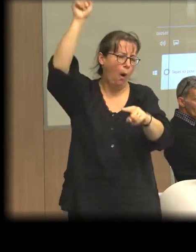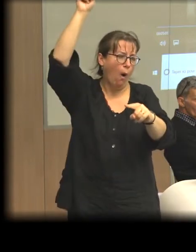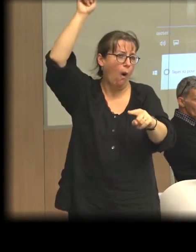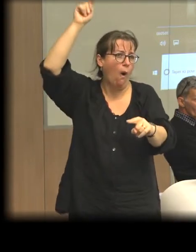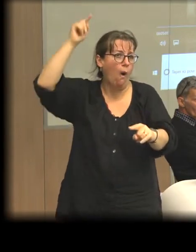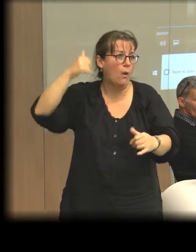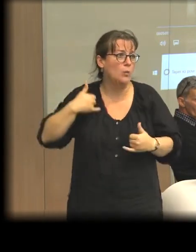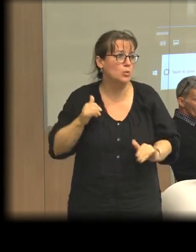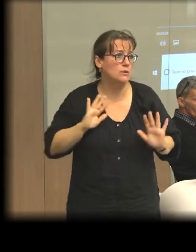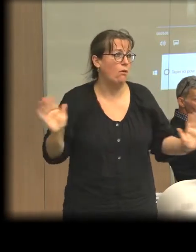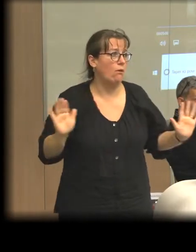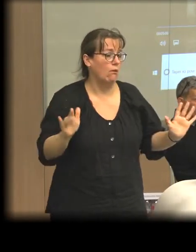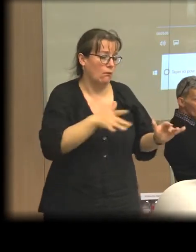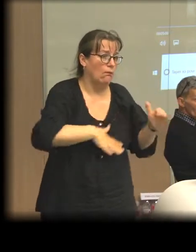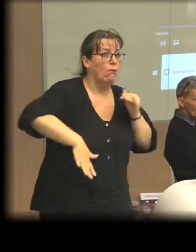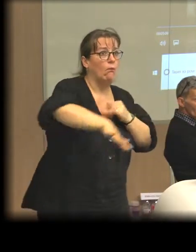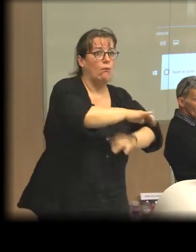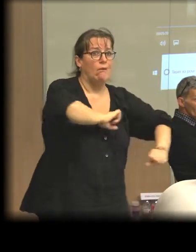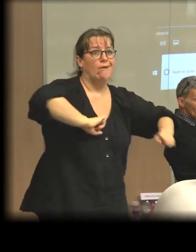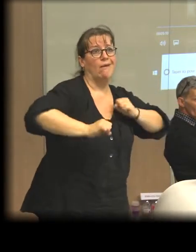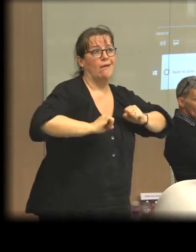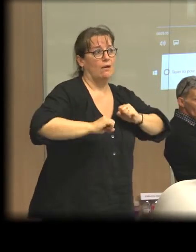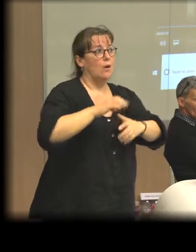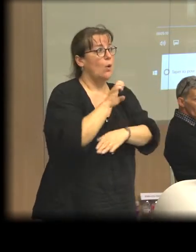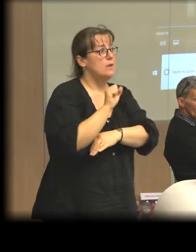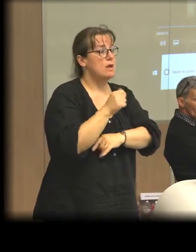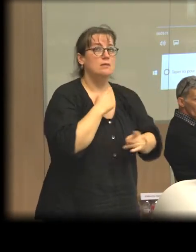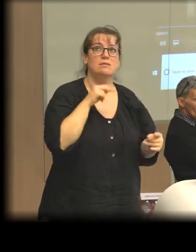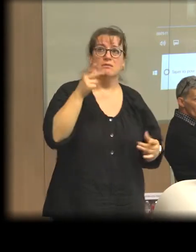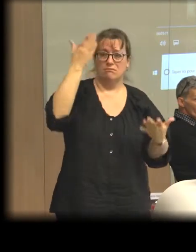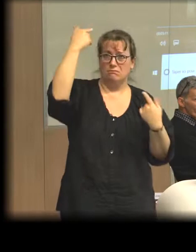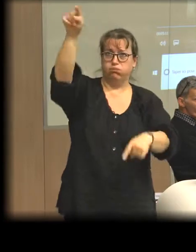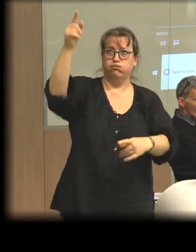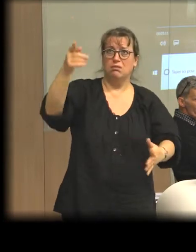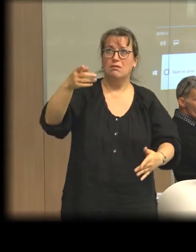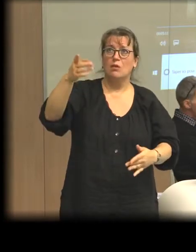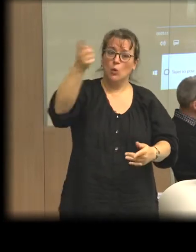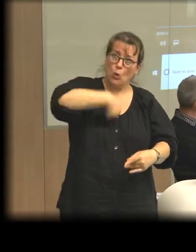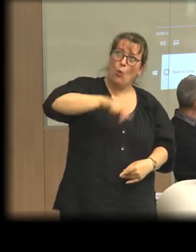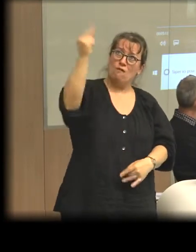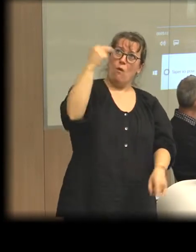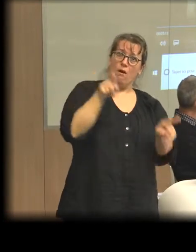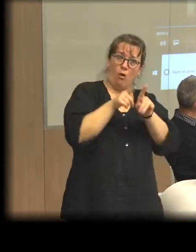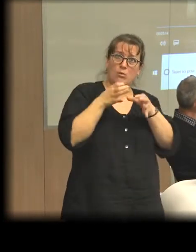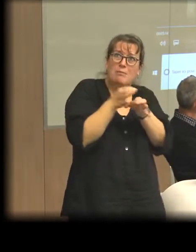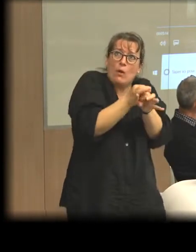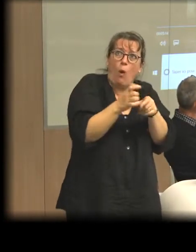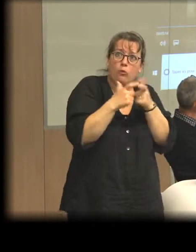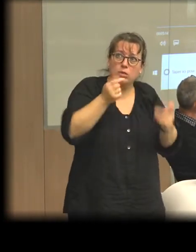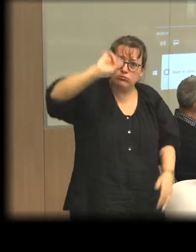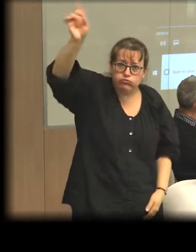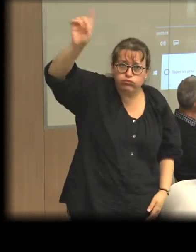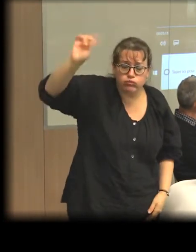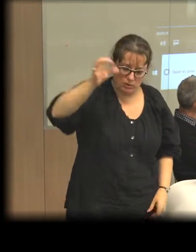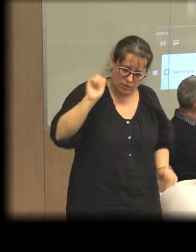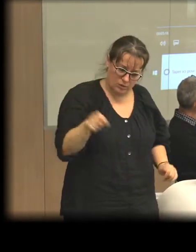des acteurs de l'économie solidaire qui vont dire « nous ne sommes pas des micro-entreprises seulement, nous avons des